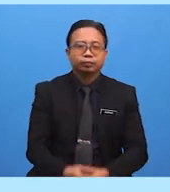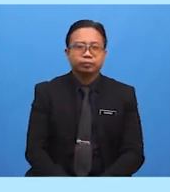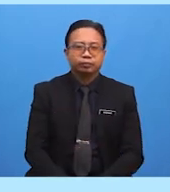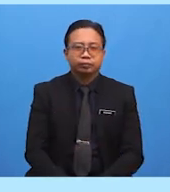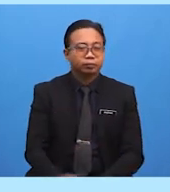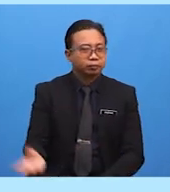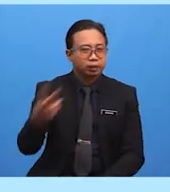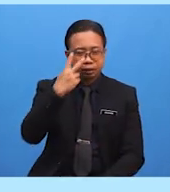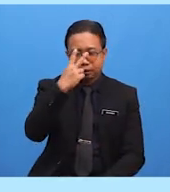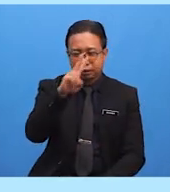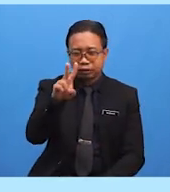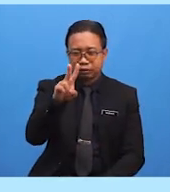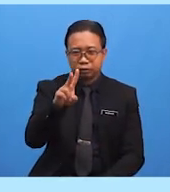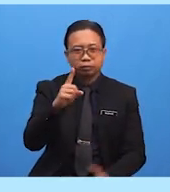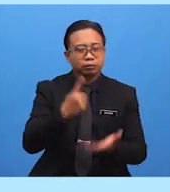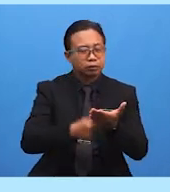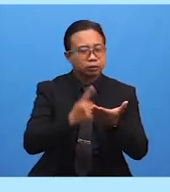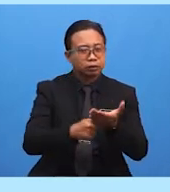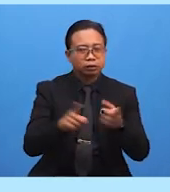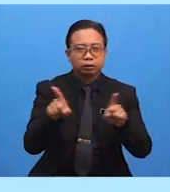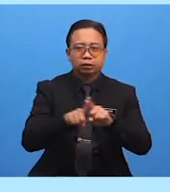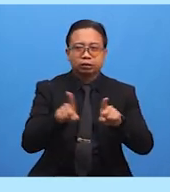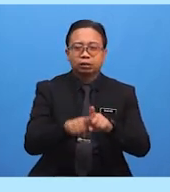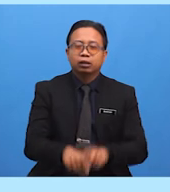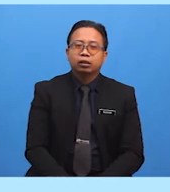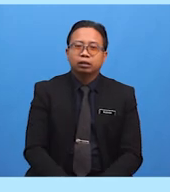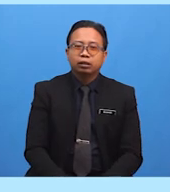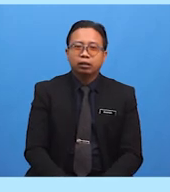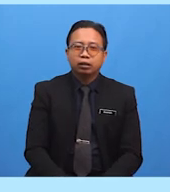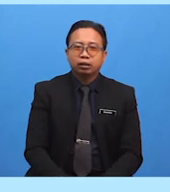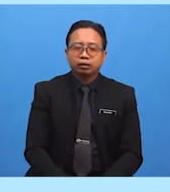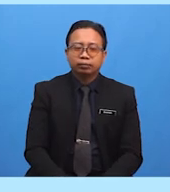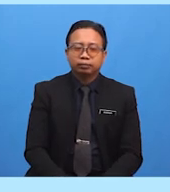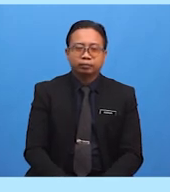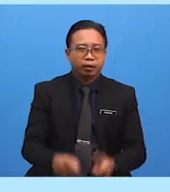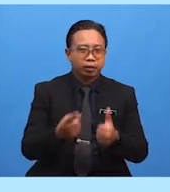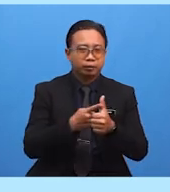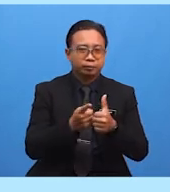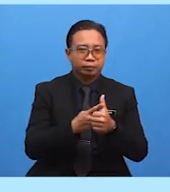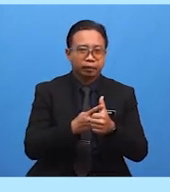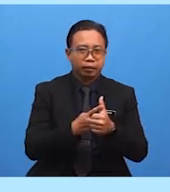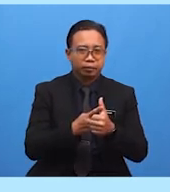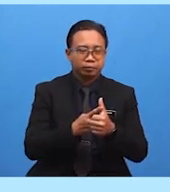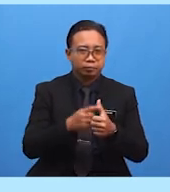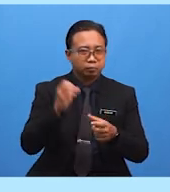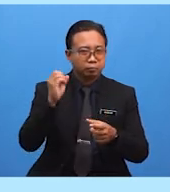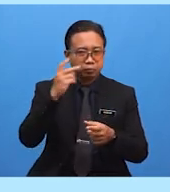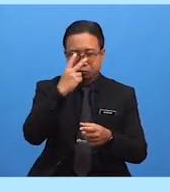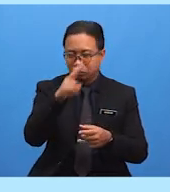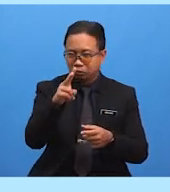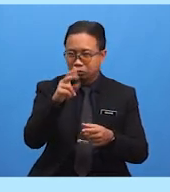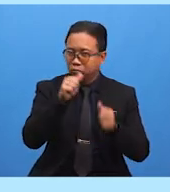Mari Kita Bincangkan Bersama-sama Pertama Mematuhi